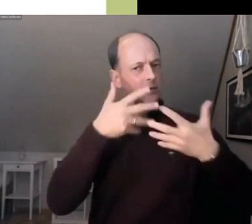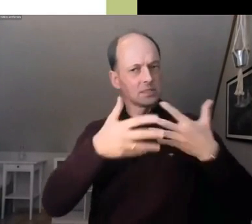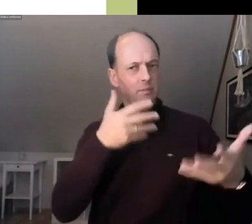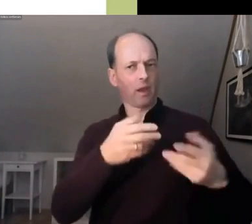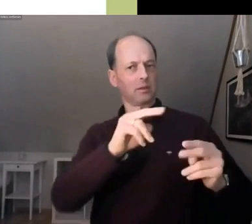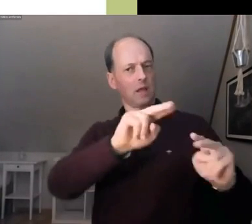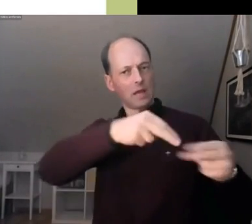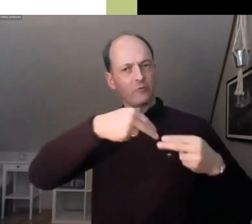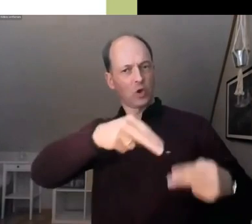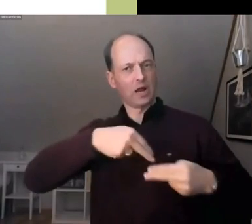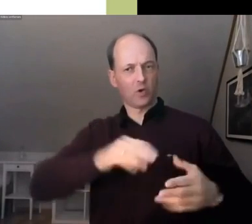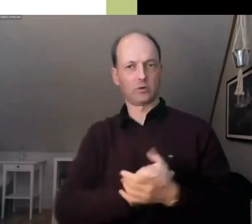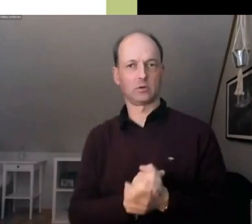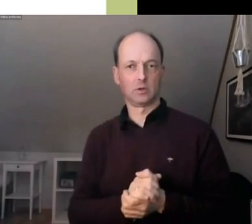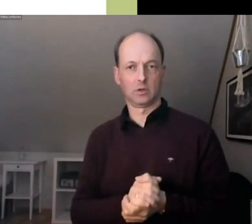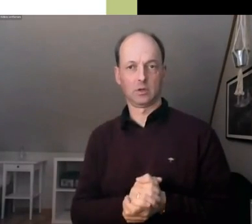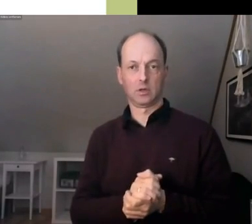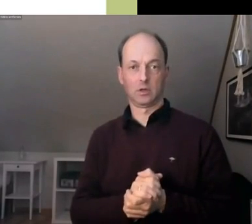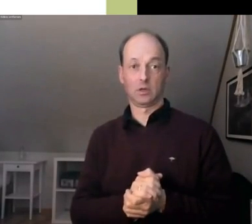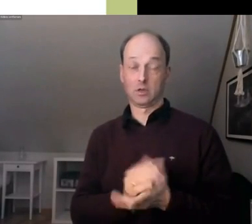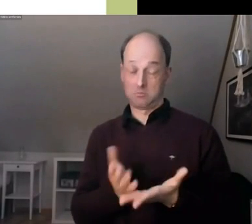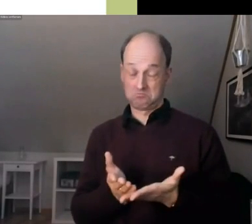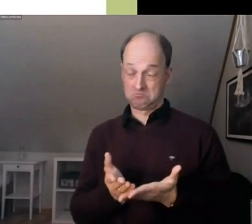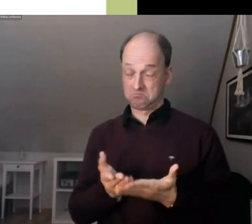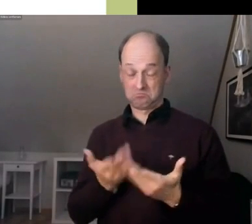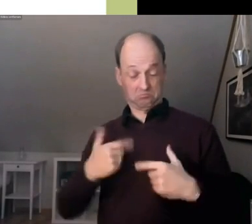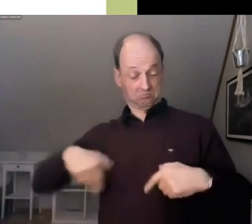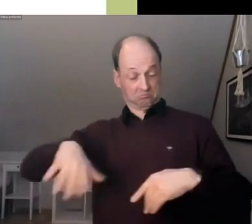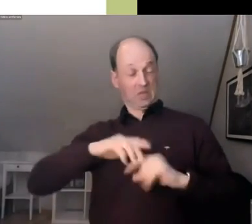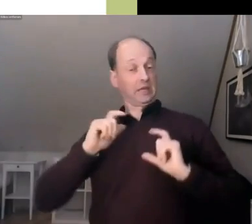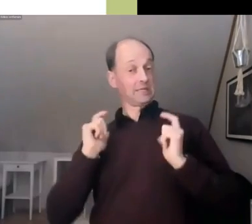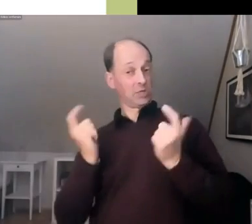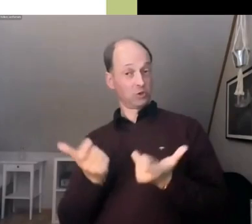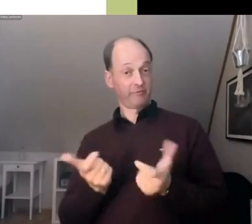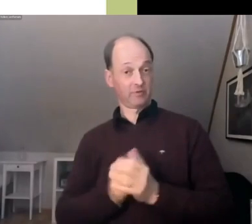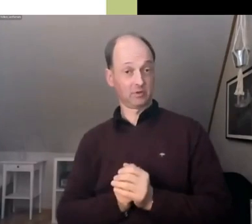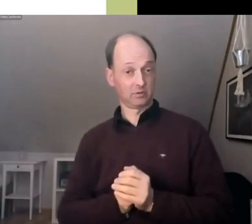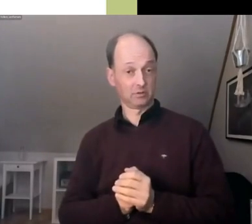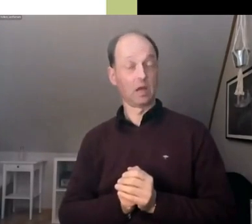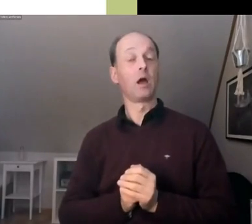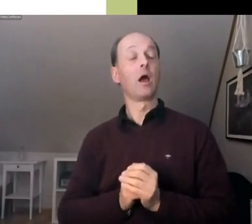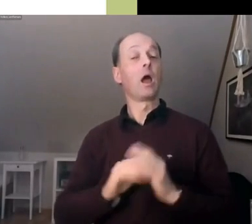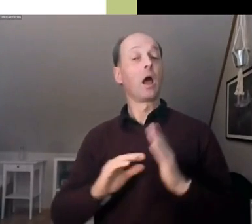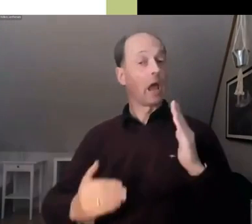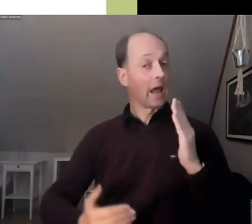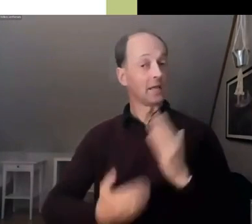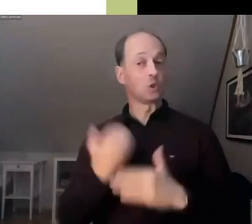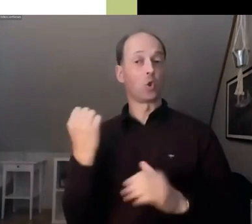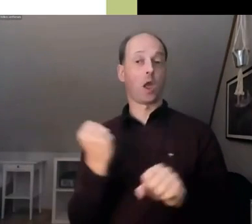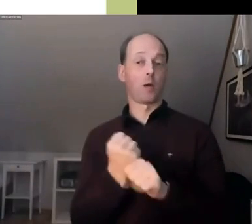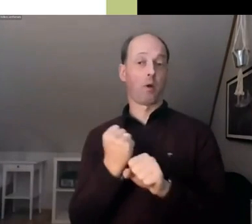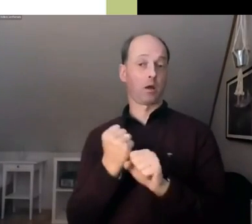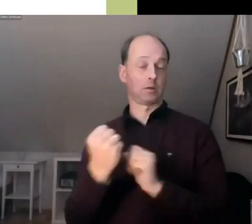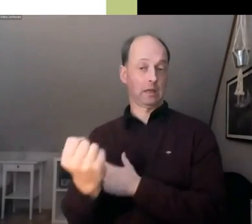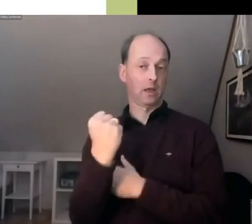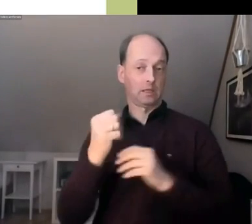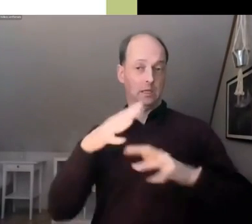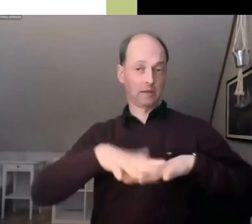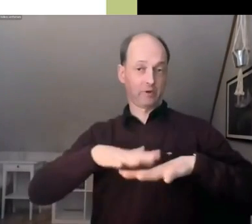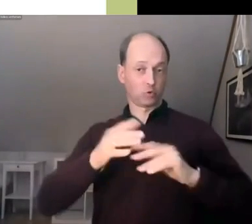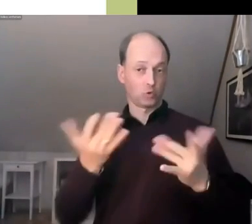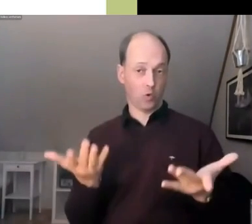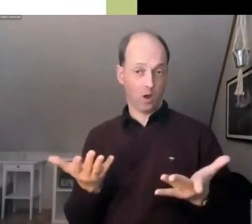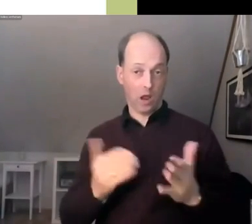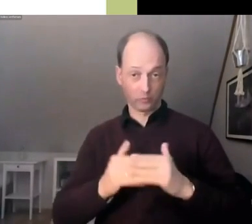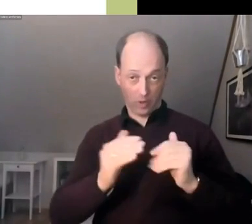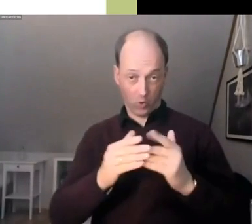Inwieweit akzeptieren wir als Gesellschaft den massiven Ausbau von erneuerbaren Energieinfrastrukturen? Sind